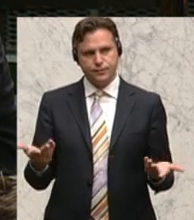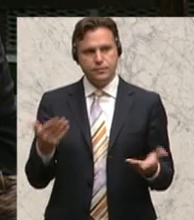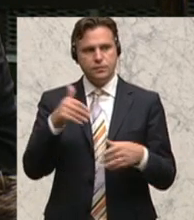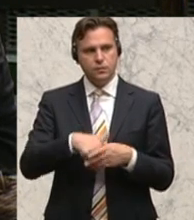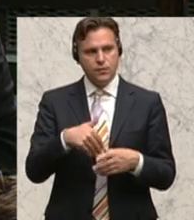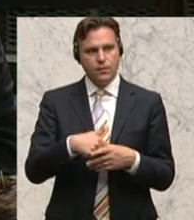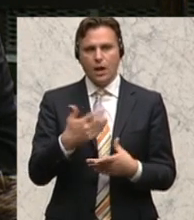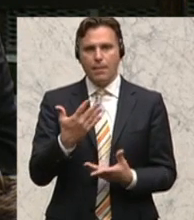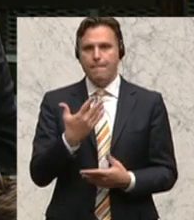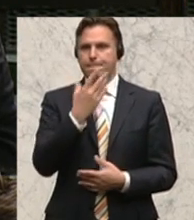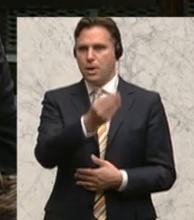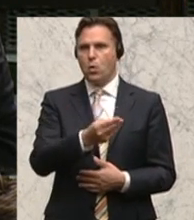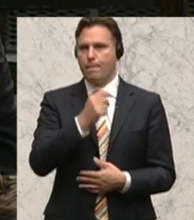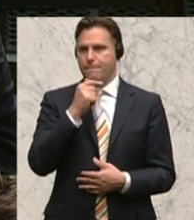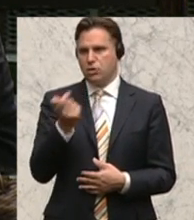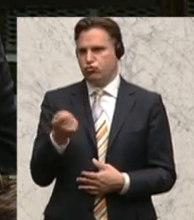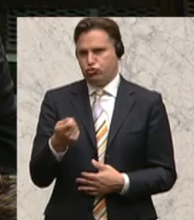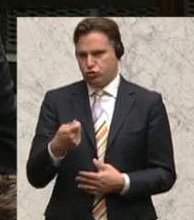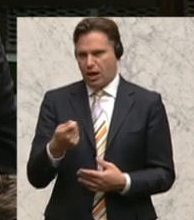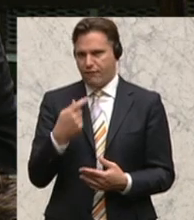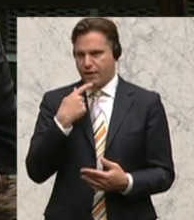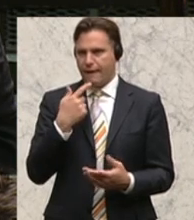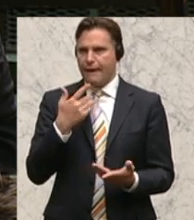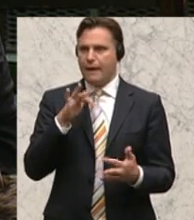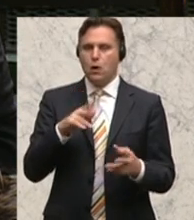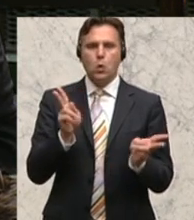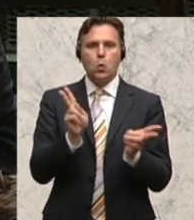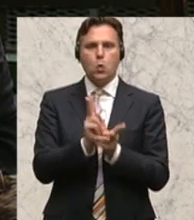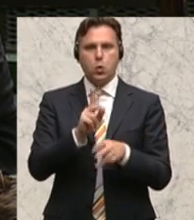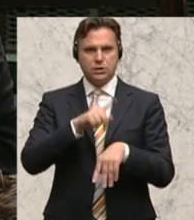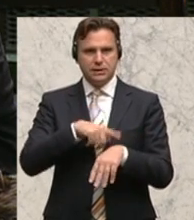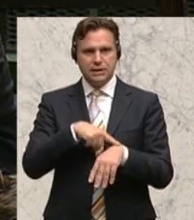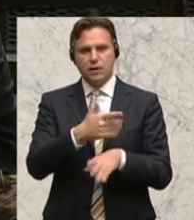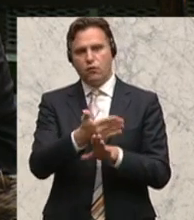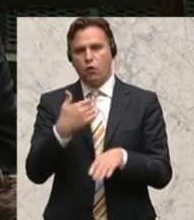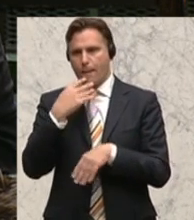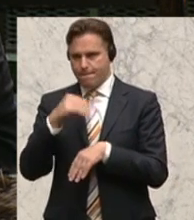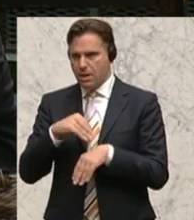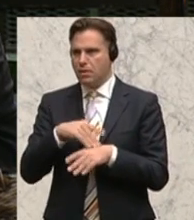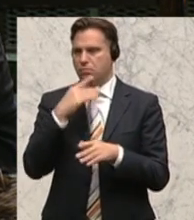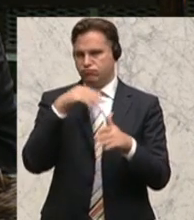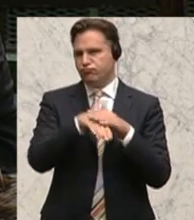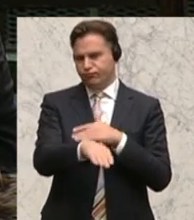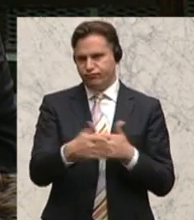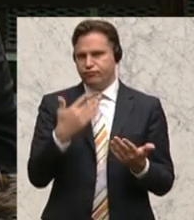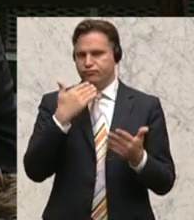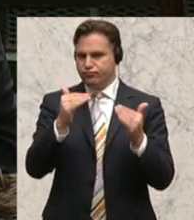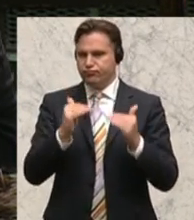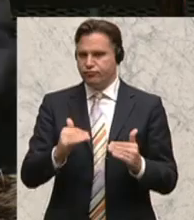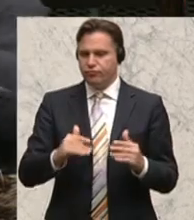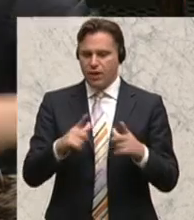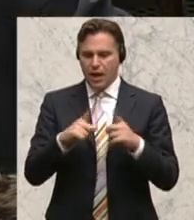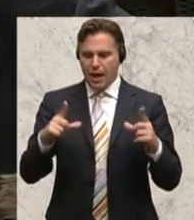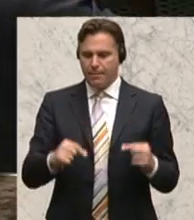für ein kurzzeitiges Fernbleiben, auch wenn es angekündigt ist, gibt. Weil der Absatz 4 mit Sicherheit hier nicht